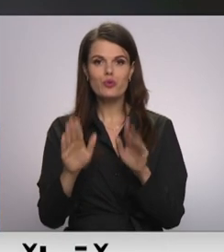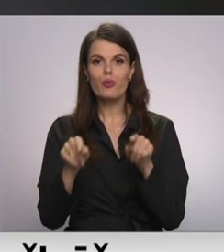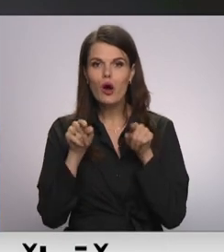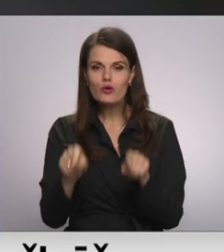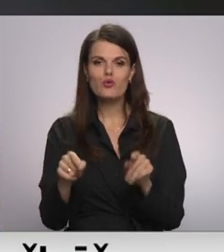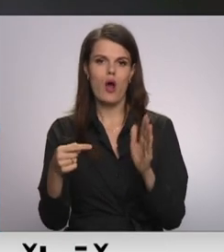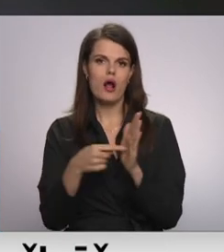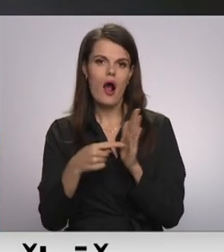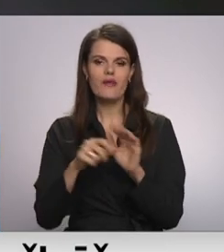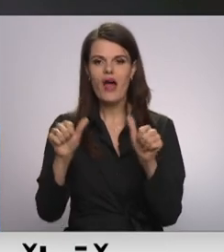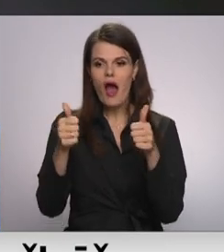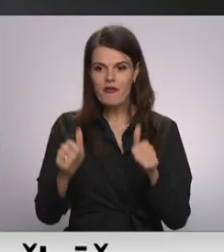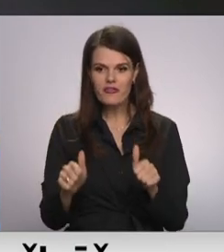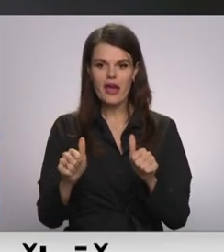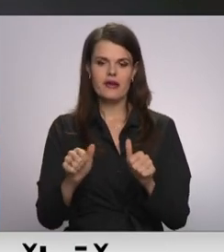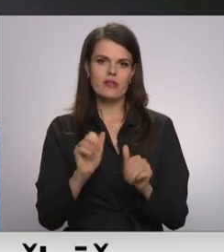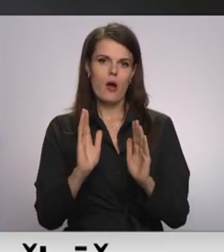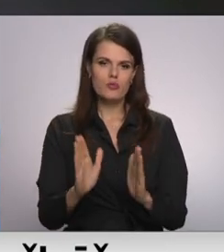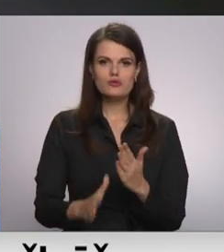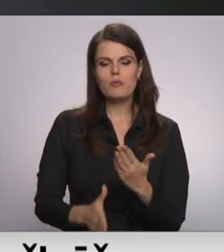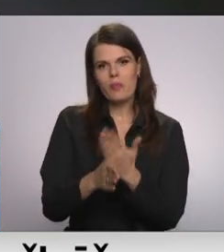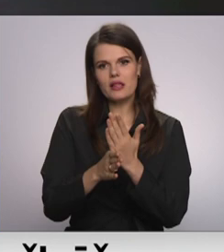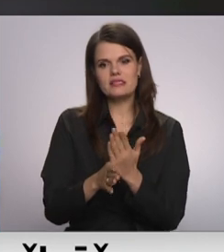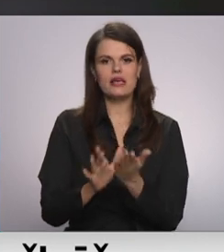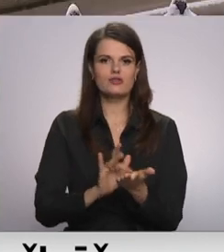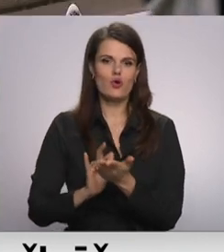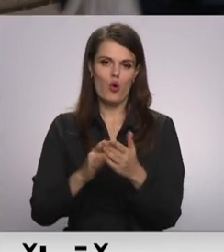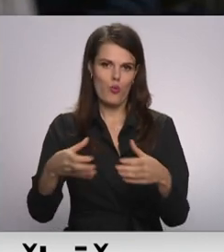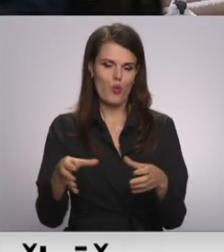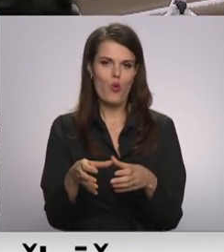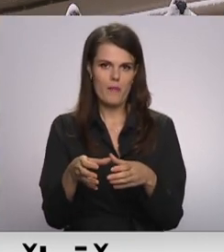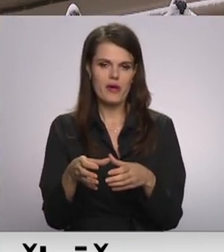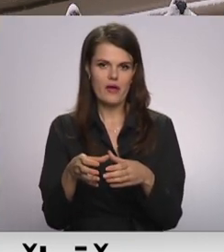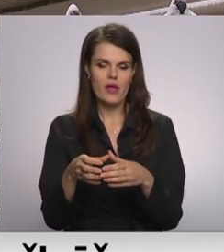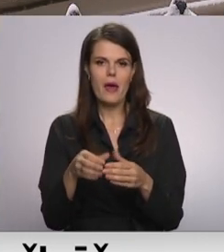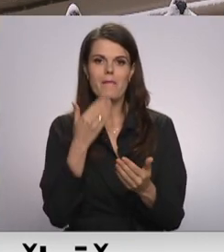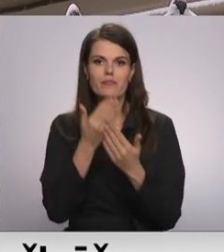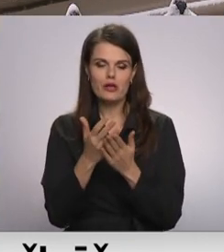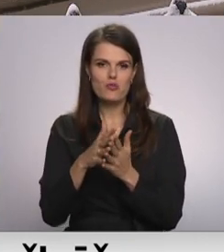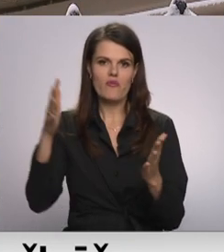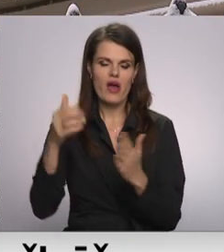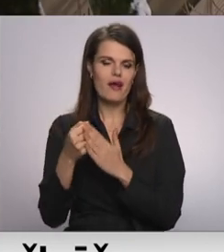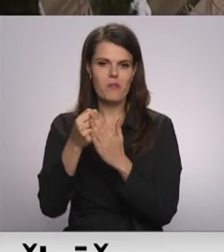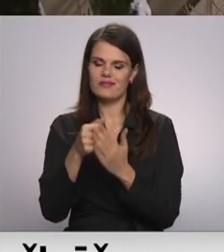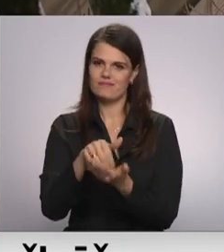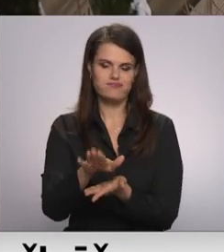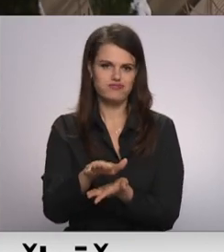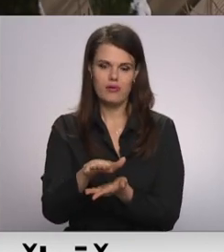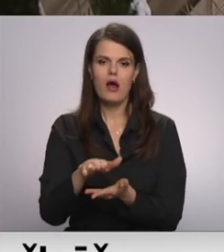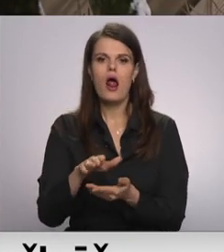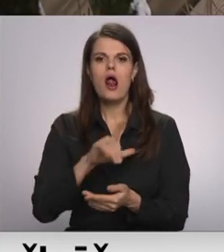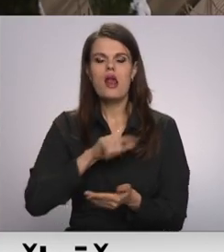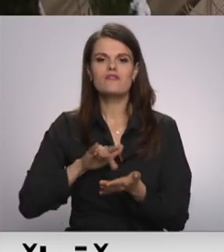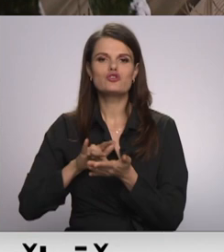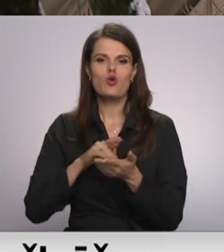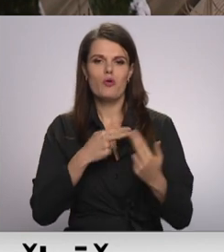kādā veidā tiek palīdzēts Romu kopienai. Priešlikums ar balsu vairākumu tika noraidīts. Latvijas Roma